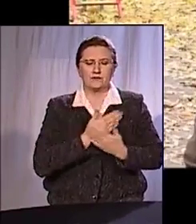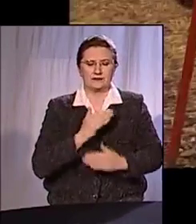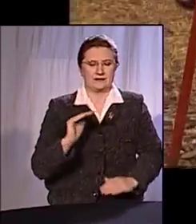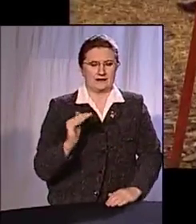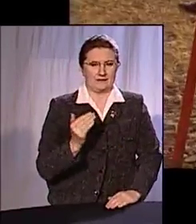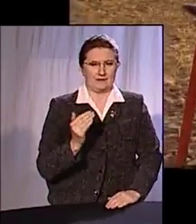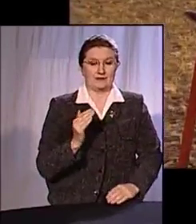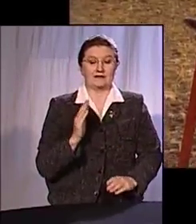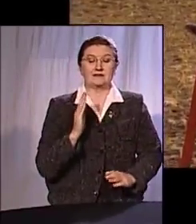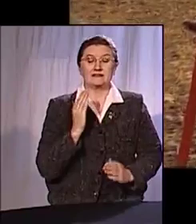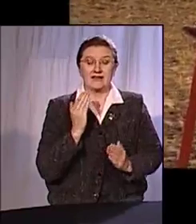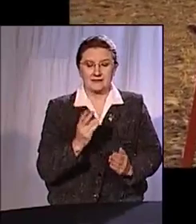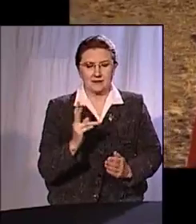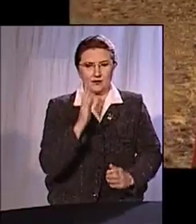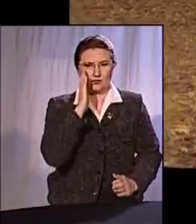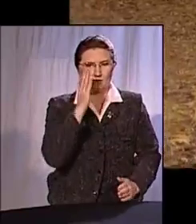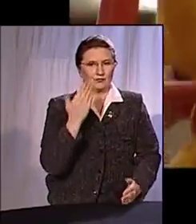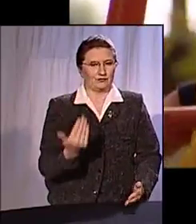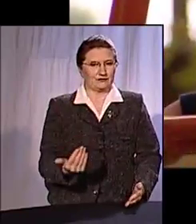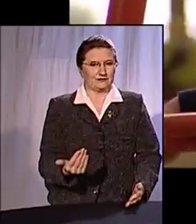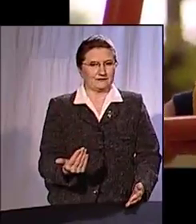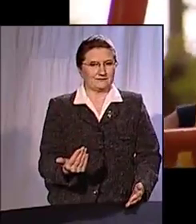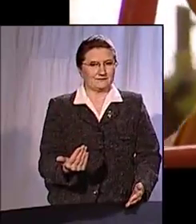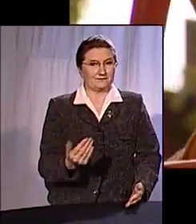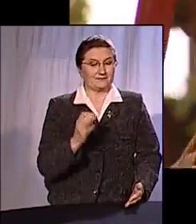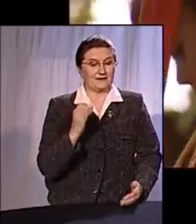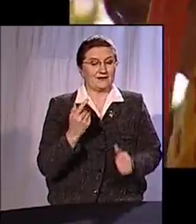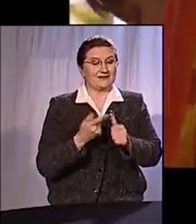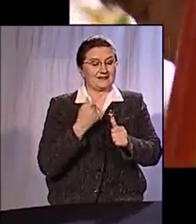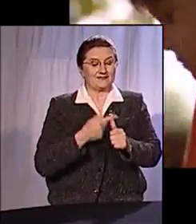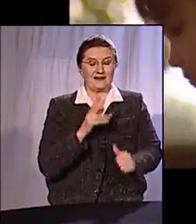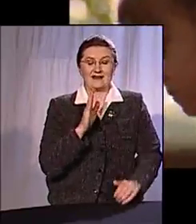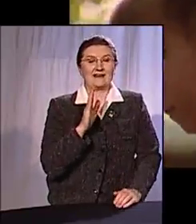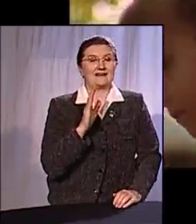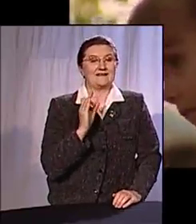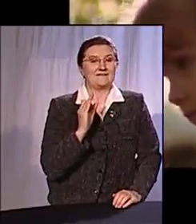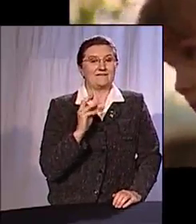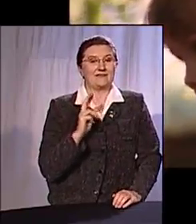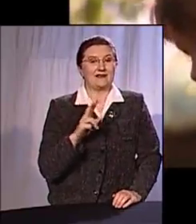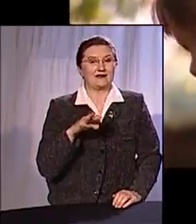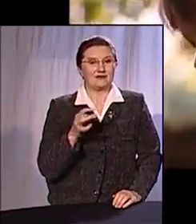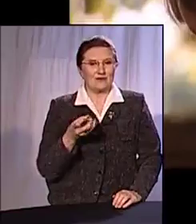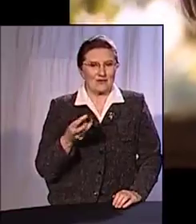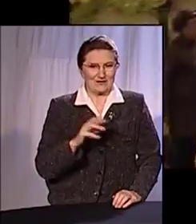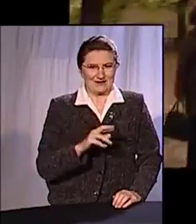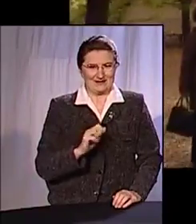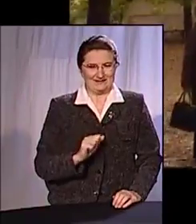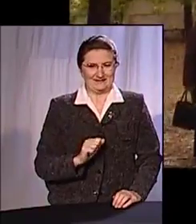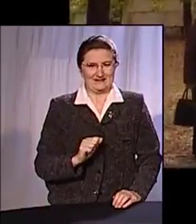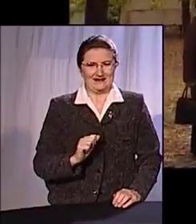таким, какой он будет. Ее назвали Викторией. Растет,